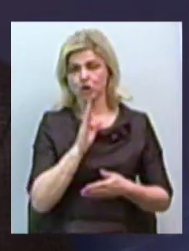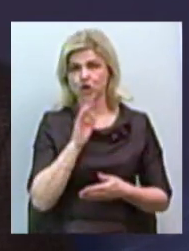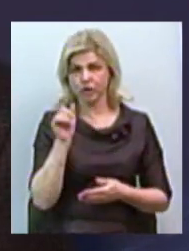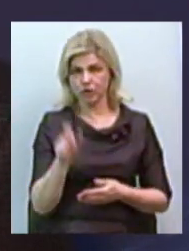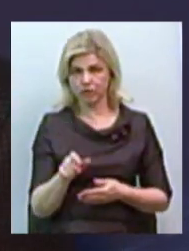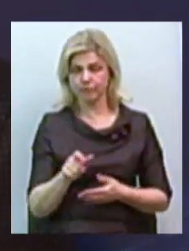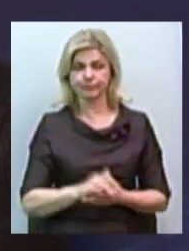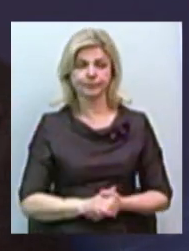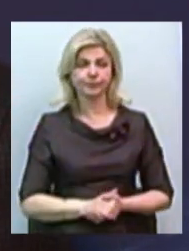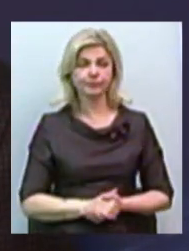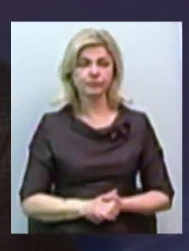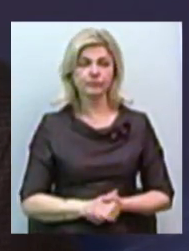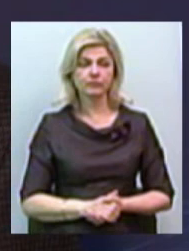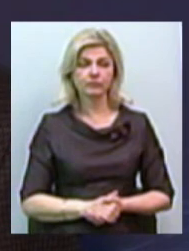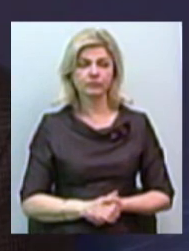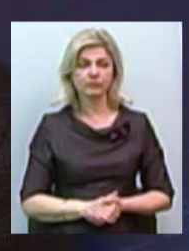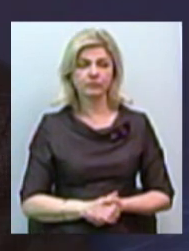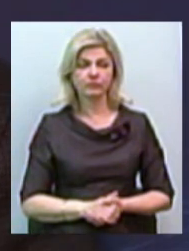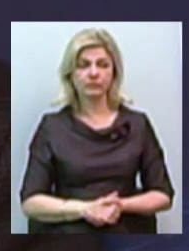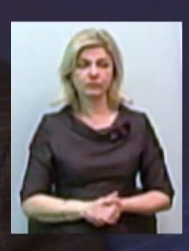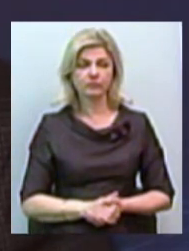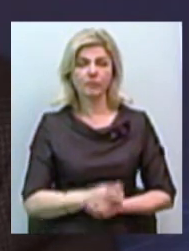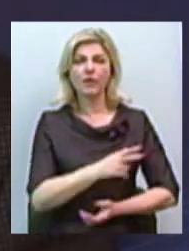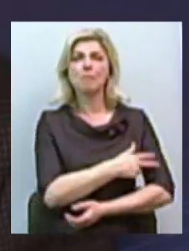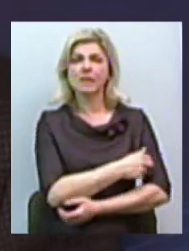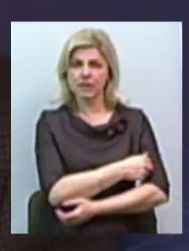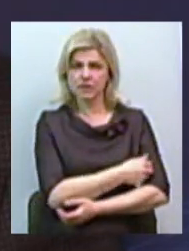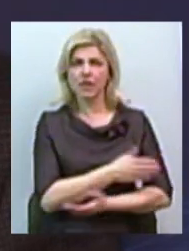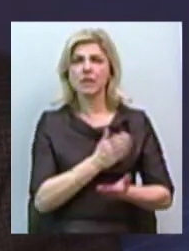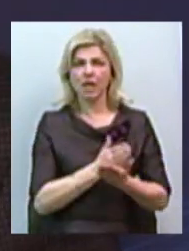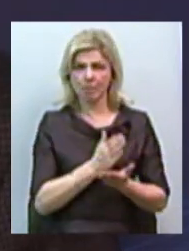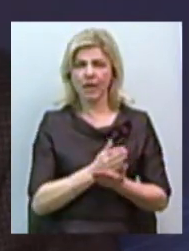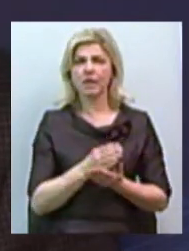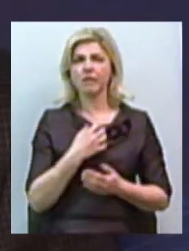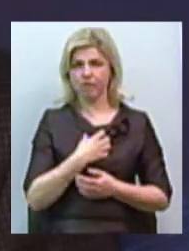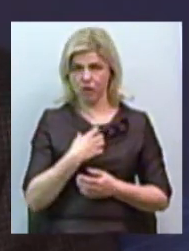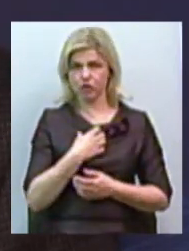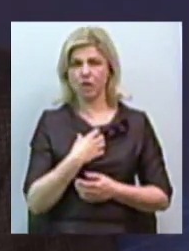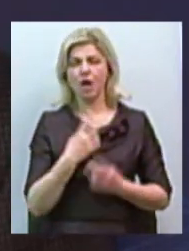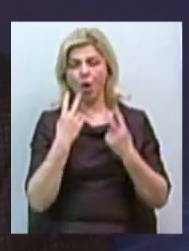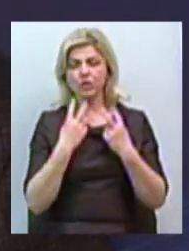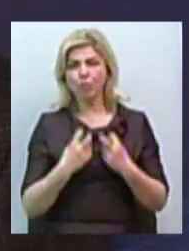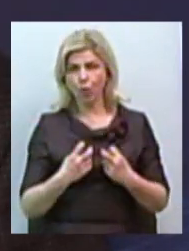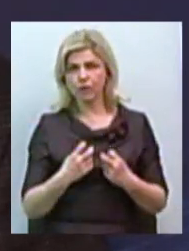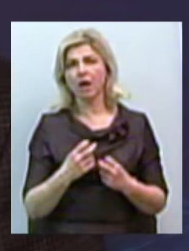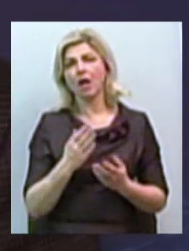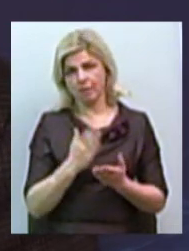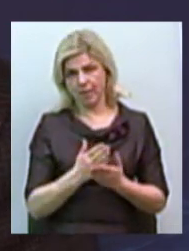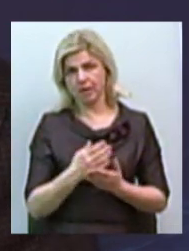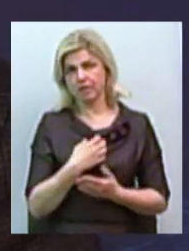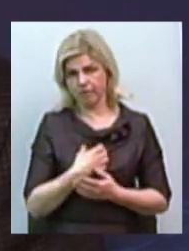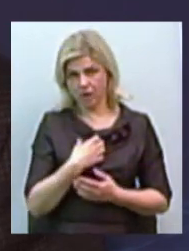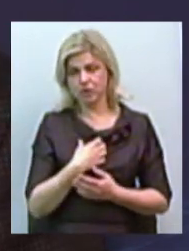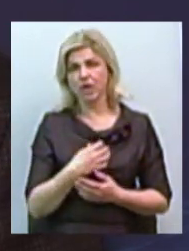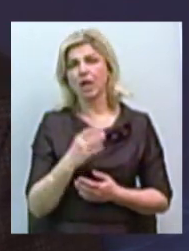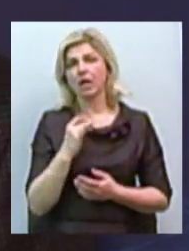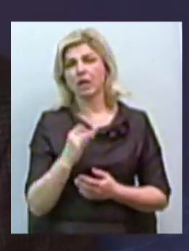жінки. Медіціна, звісно, імеє значення, ці профосмоти все одно, в основному поведіння